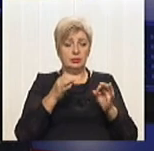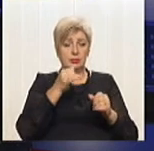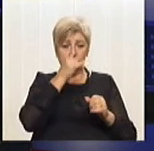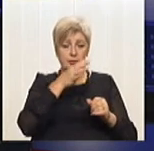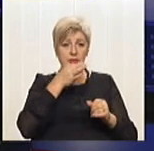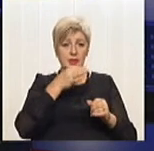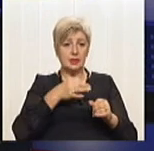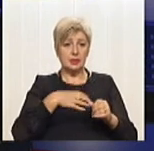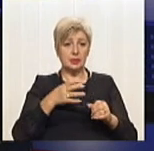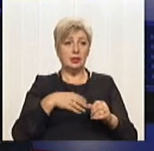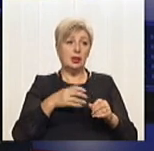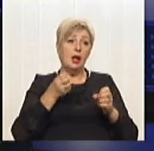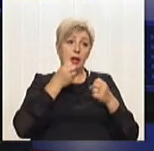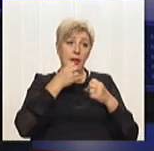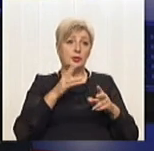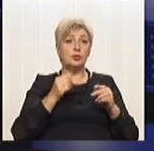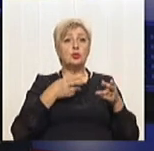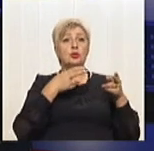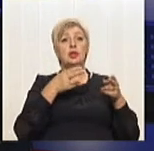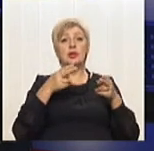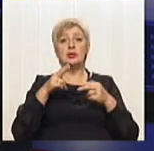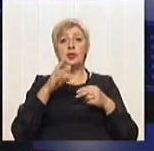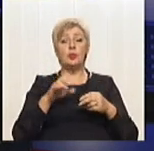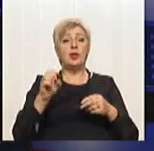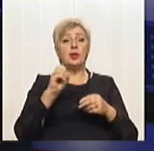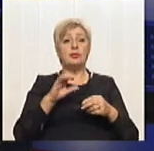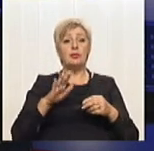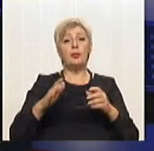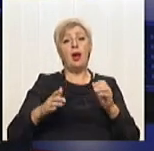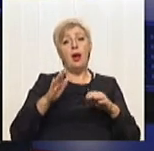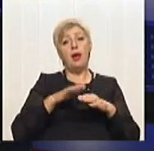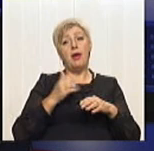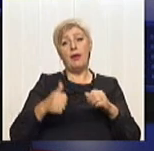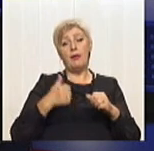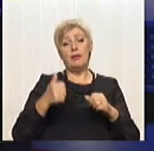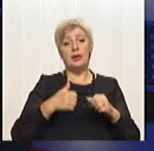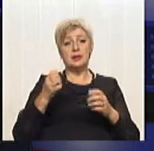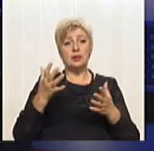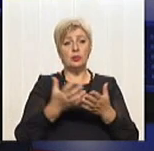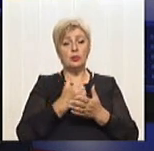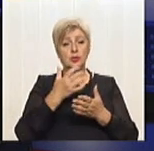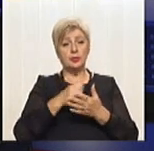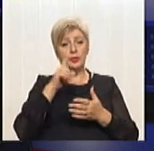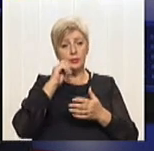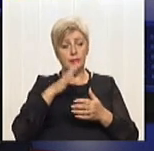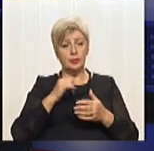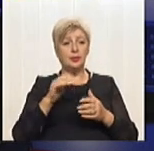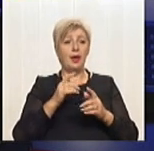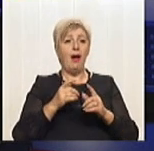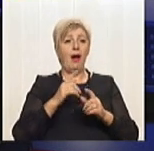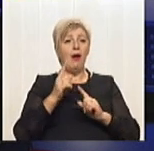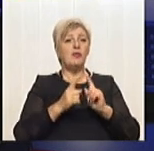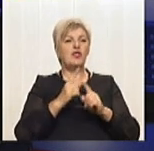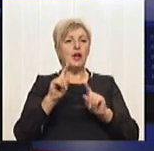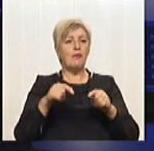дуже добре зараз їздять по Європі і хваляться успіхами України в реалізації реформ в сфері екології. А якщо